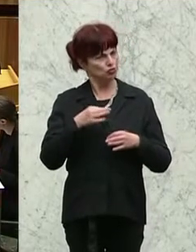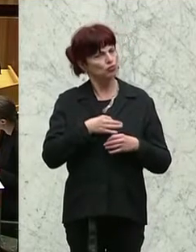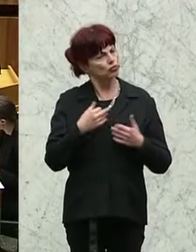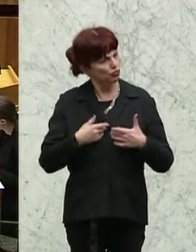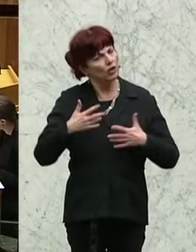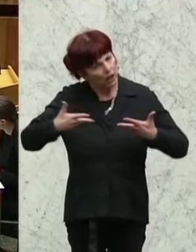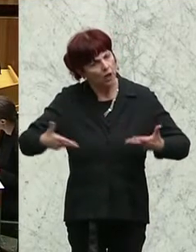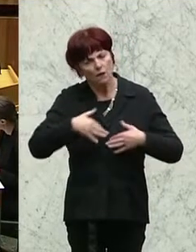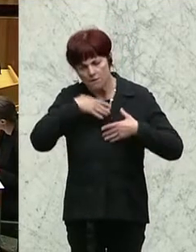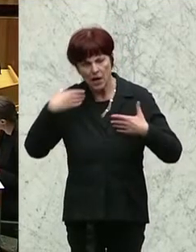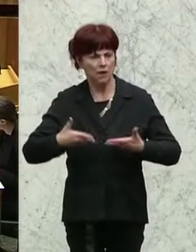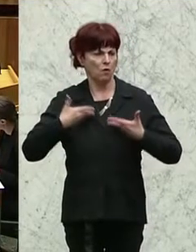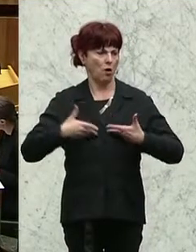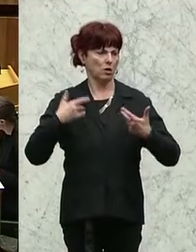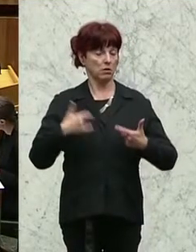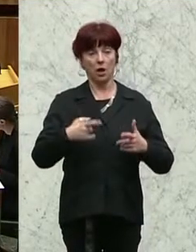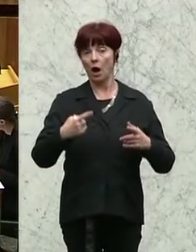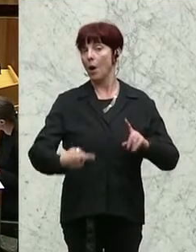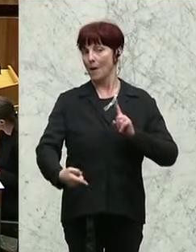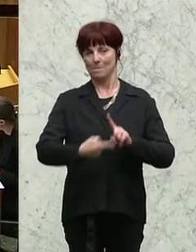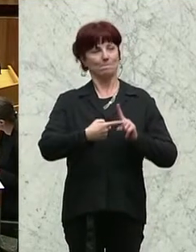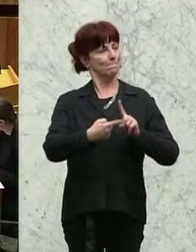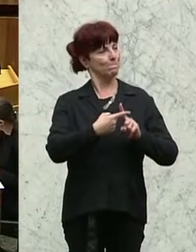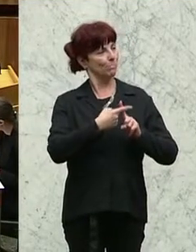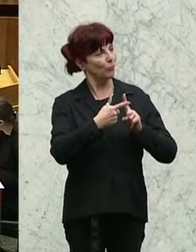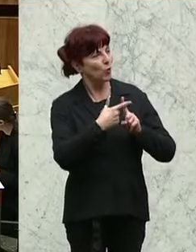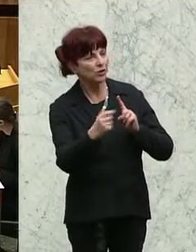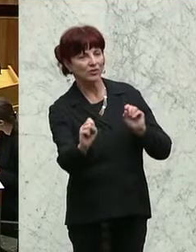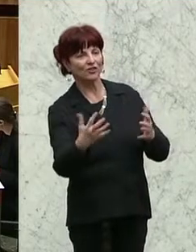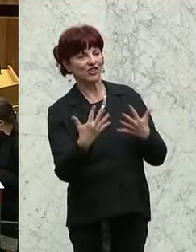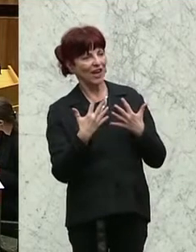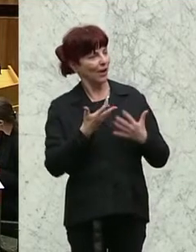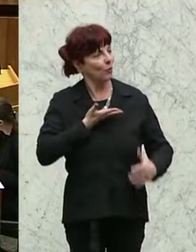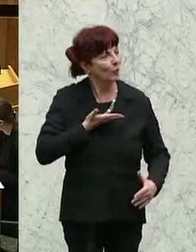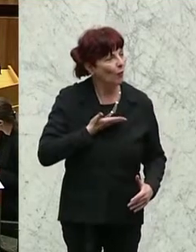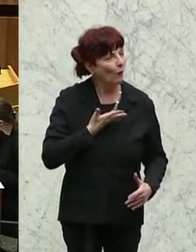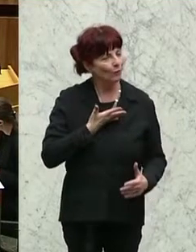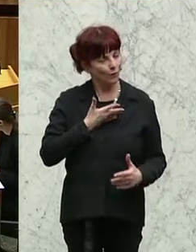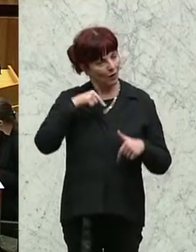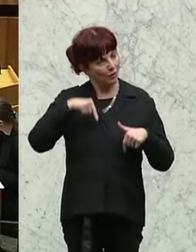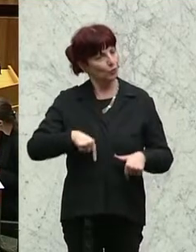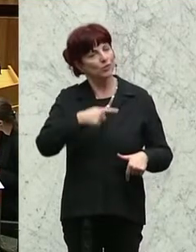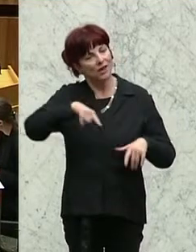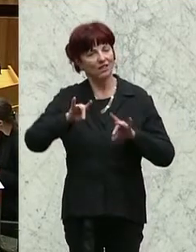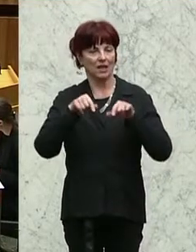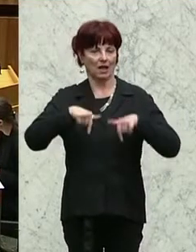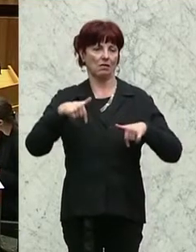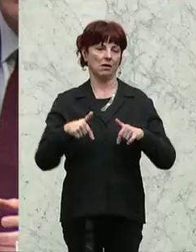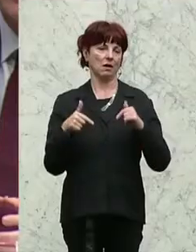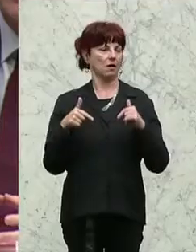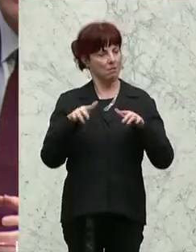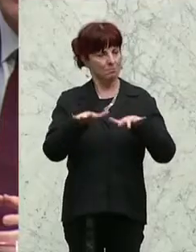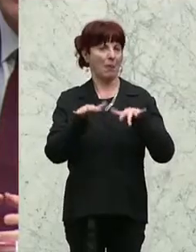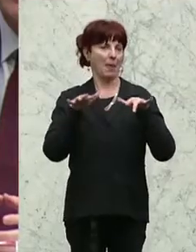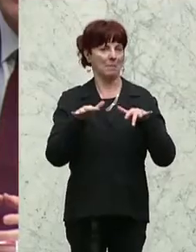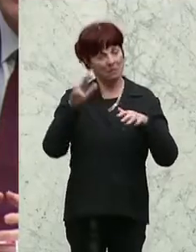positive Resonanz bezüglich unserer Tätigkeit im Hohen Haus stoßen dürfen. Und es